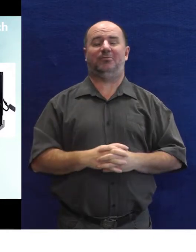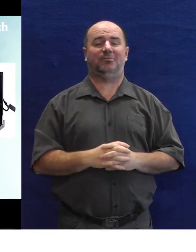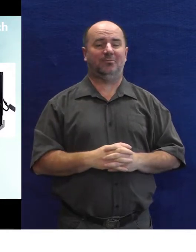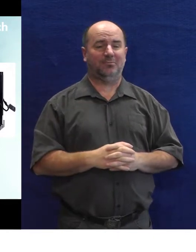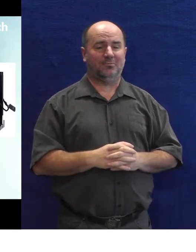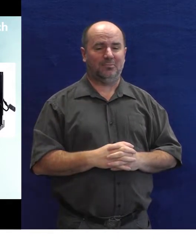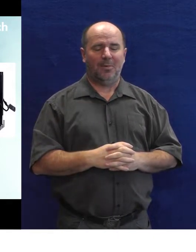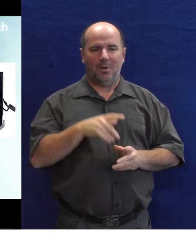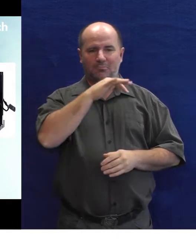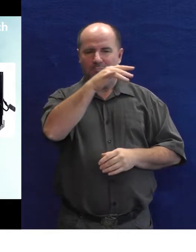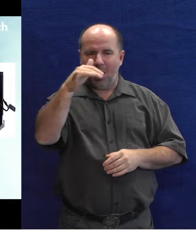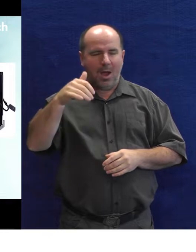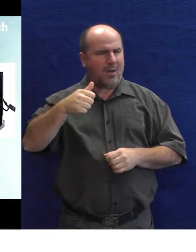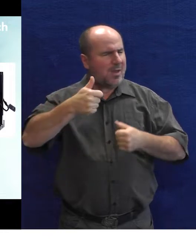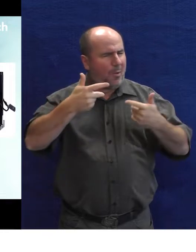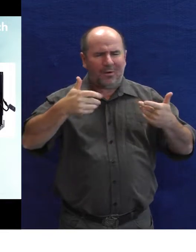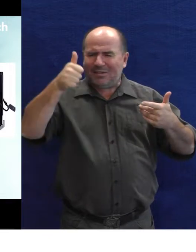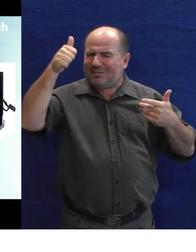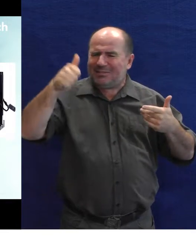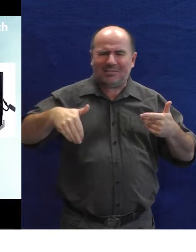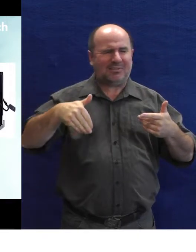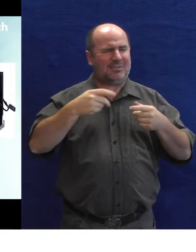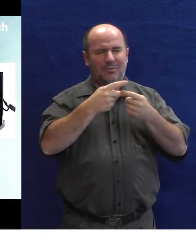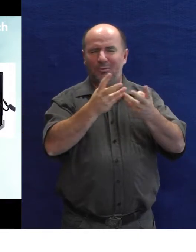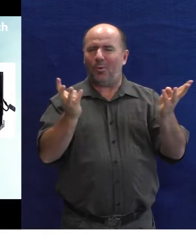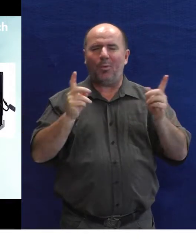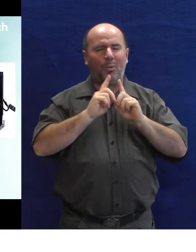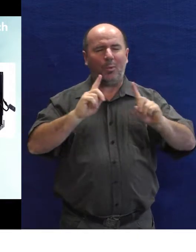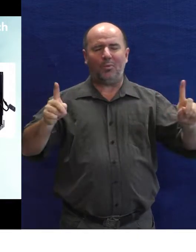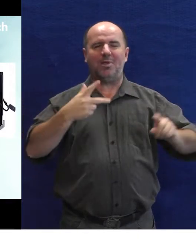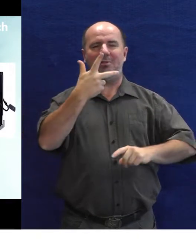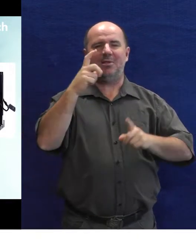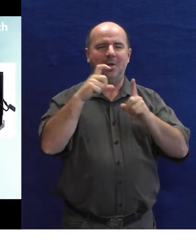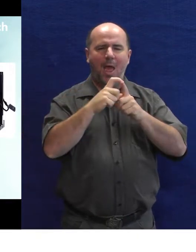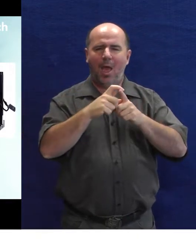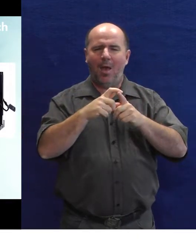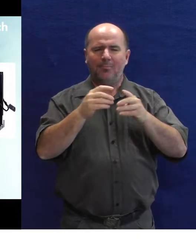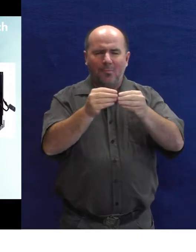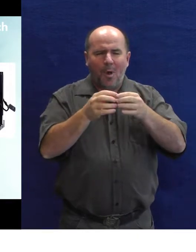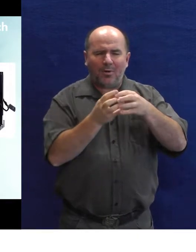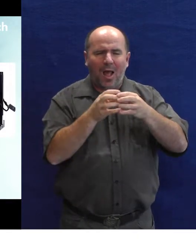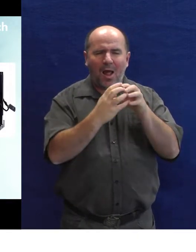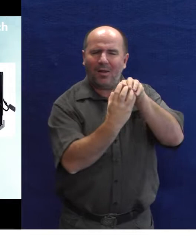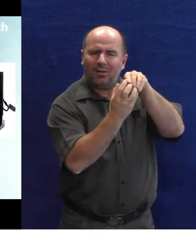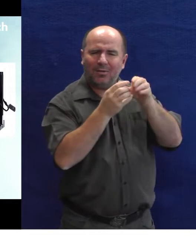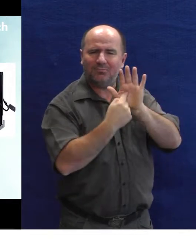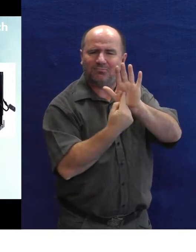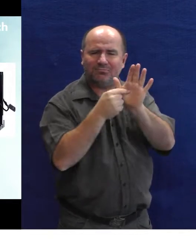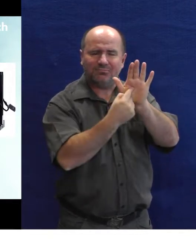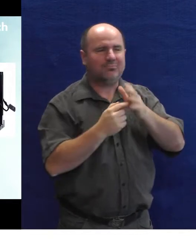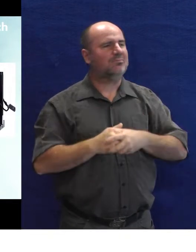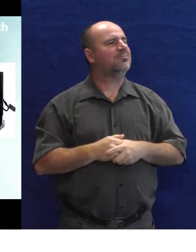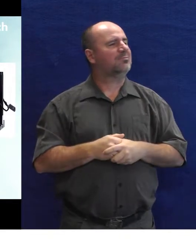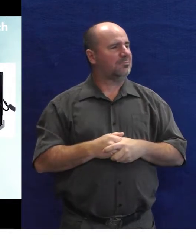Existuje stovky, možná tisíce už hotových open source 3D modelů na různých webech se dají